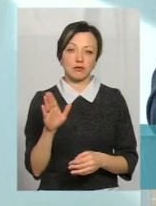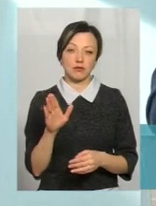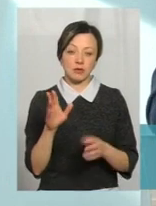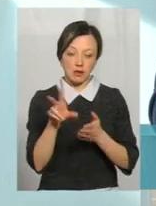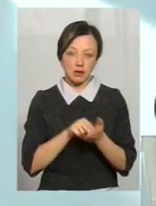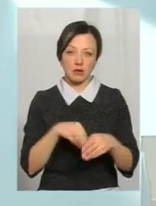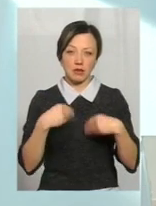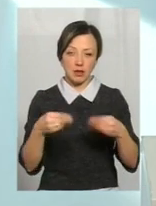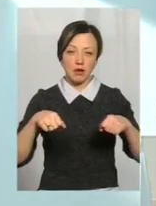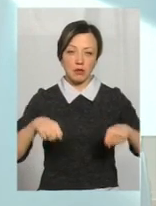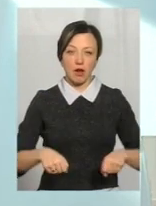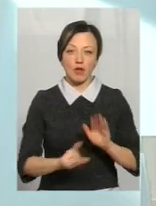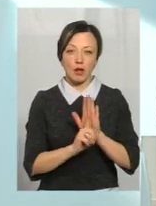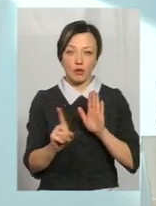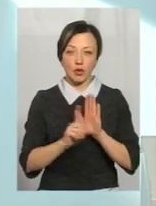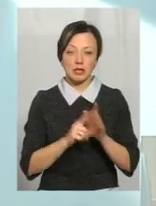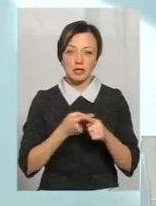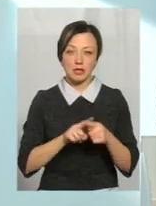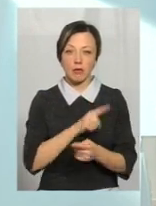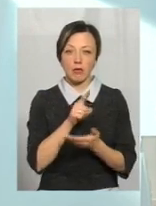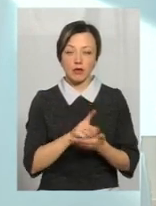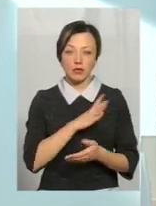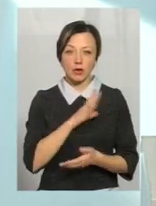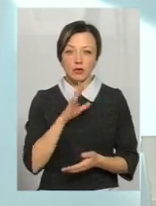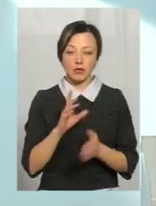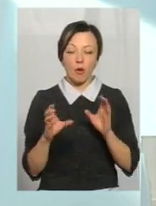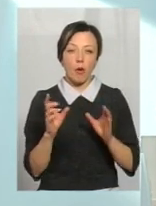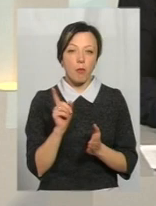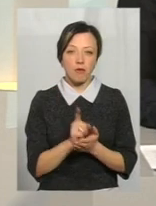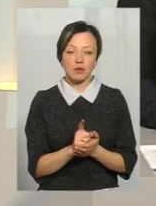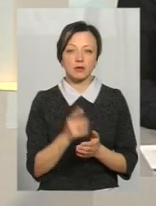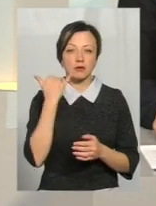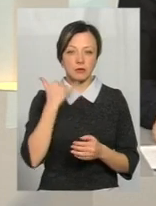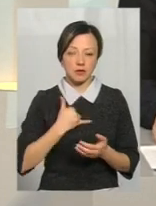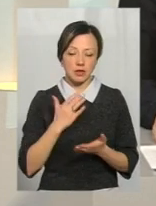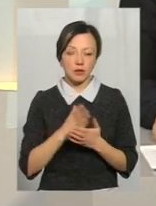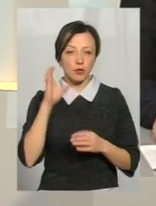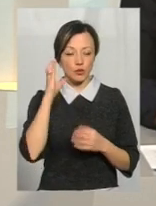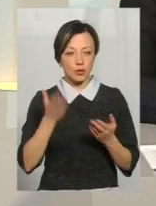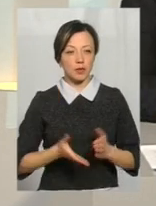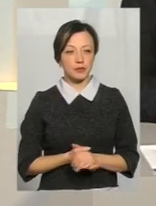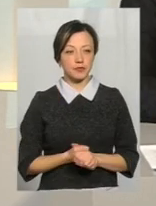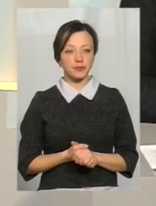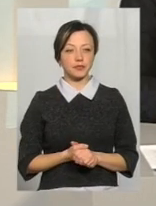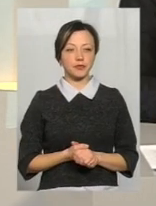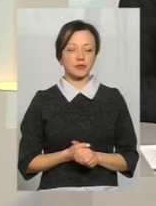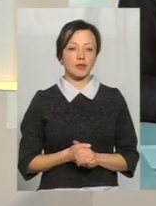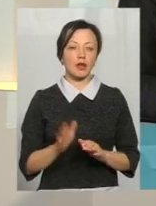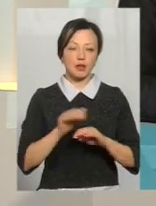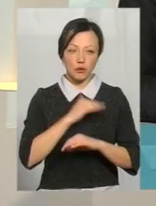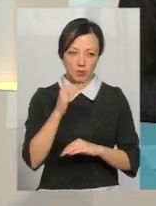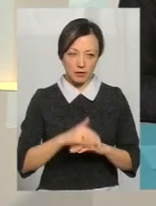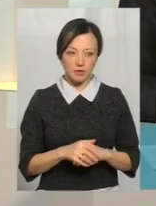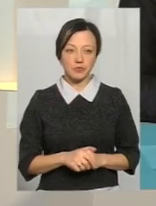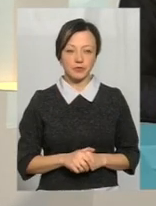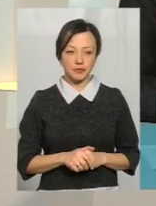зразка, яке надає право на проїзд. Це повинно бути обов'язково при проїзді. Дякую, у нас є ще один дзвінок, давайте почуємо питання нашого глядача. Добрий вечір.